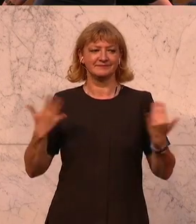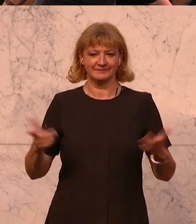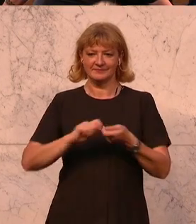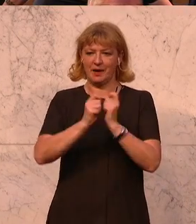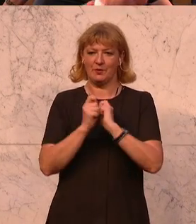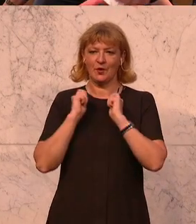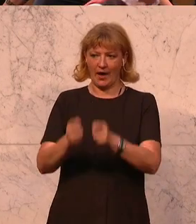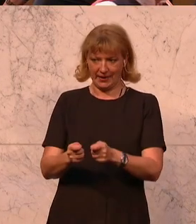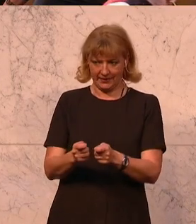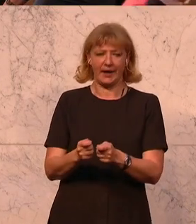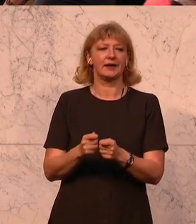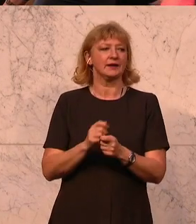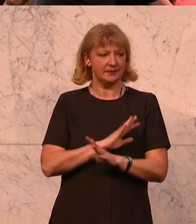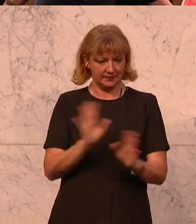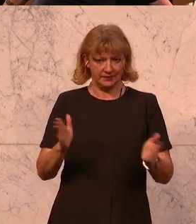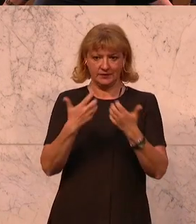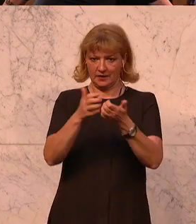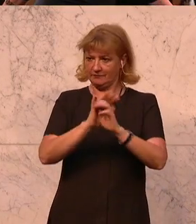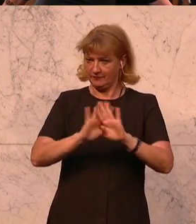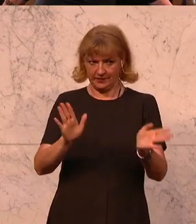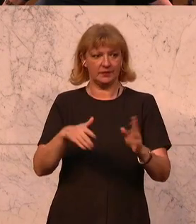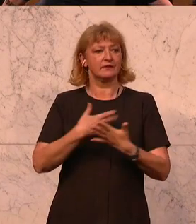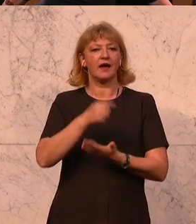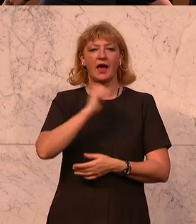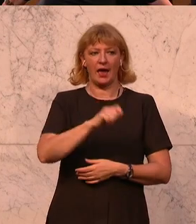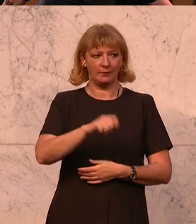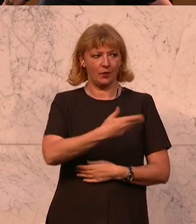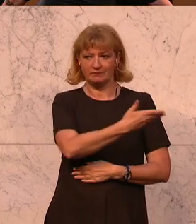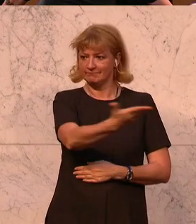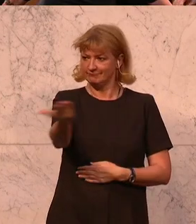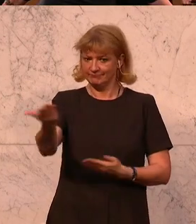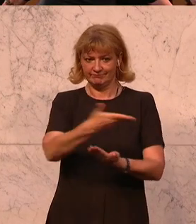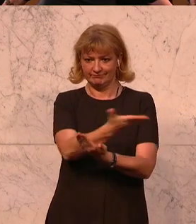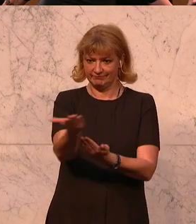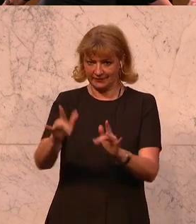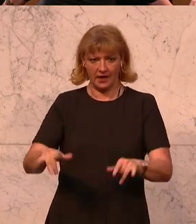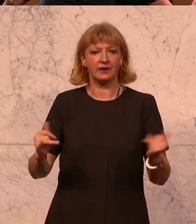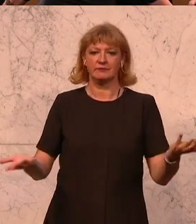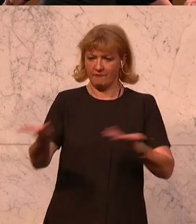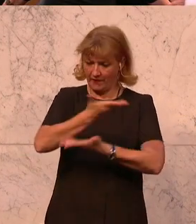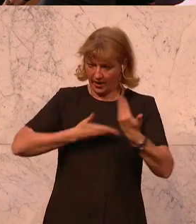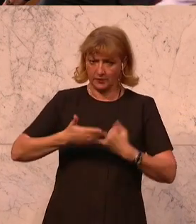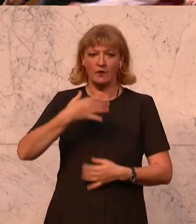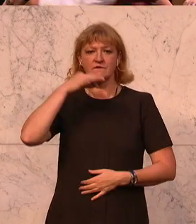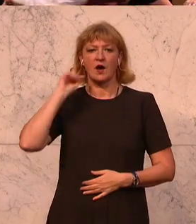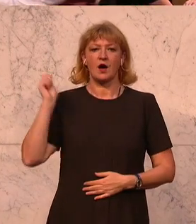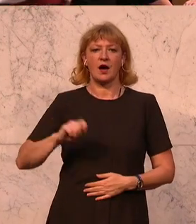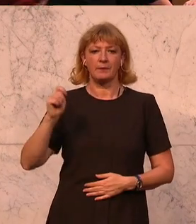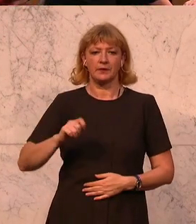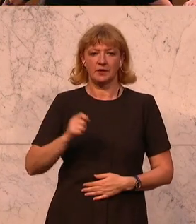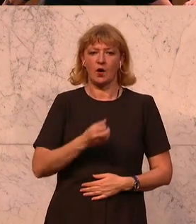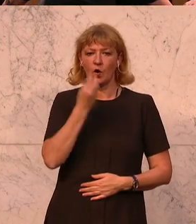Mit dieser Novelle wollen wir die Karenz und die Eltern seit gleichberechtigter und flexibler machen, so Tanja Graf von der ÖVP.